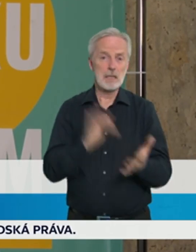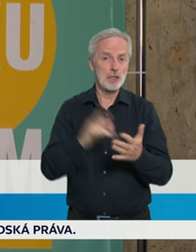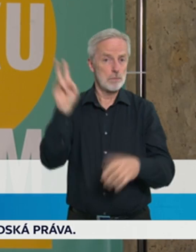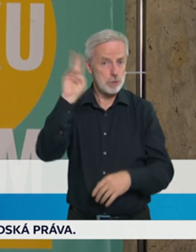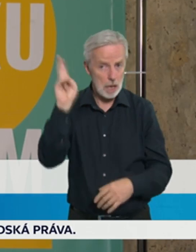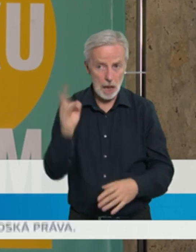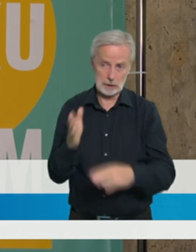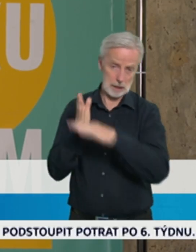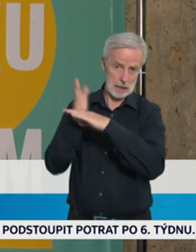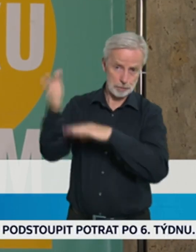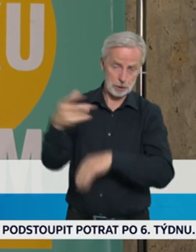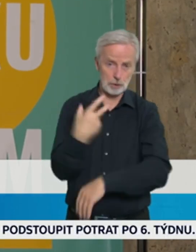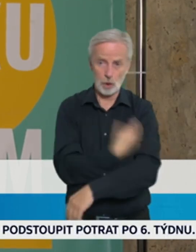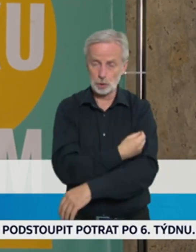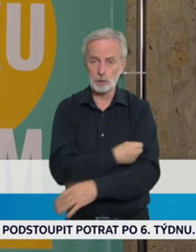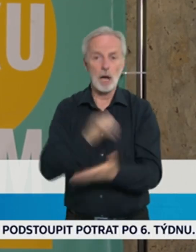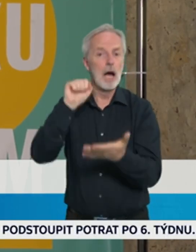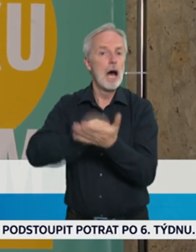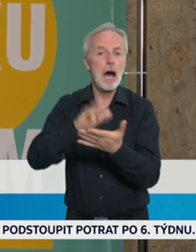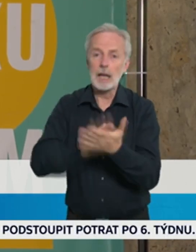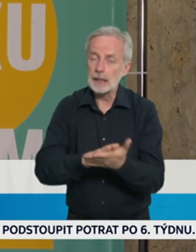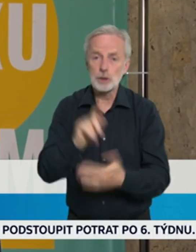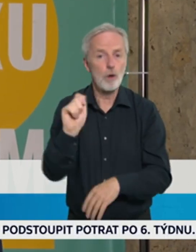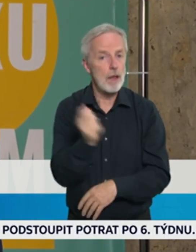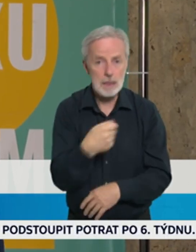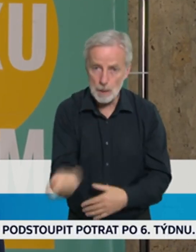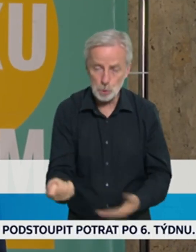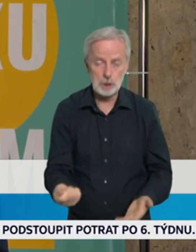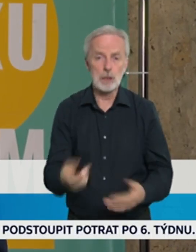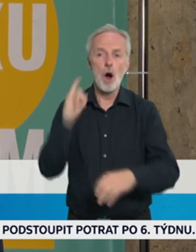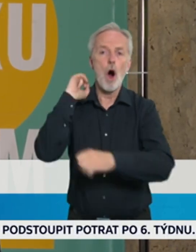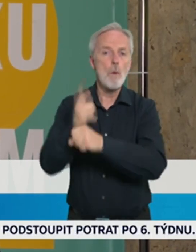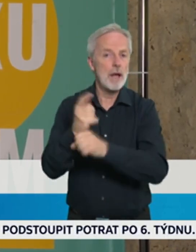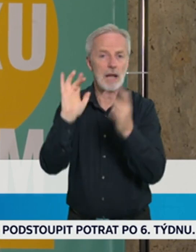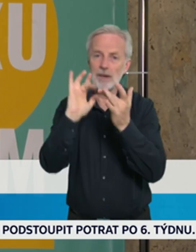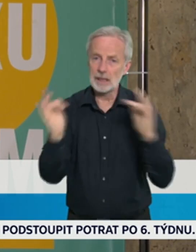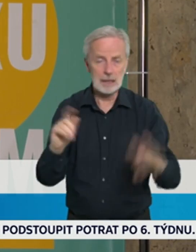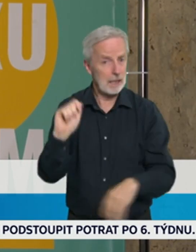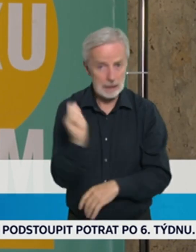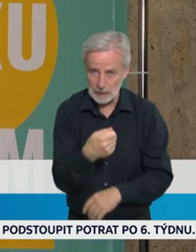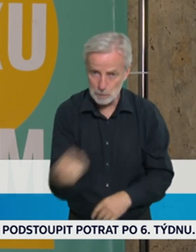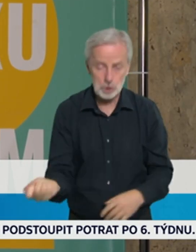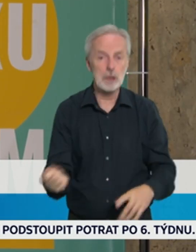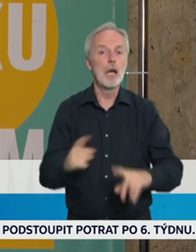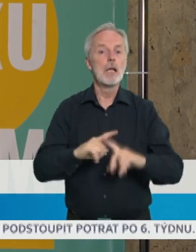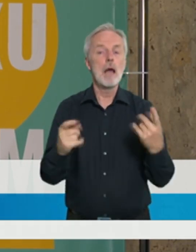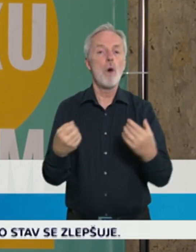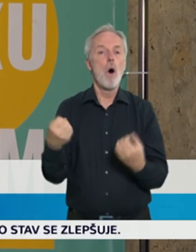republice, které fungují bez registrace. Fungují nadále i mobilní očkovací týmy ve spolupráci s kraji, s